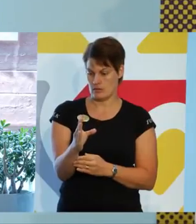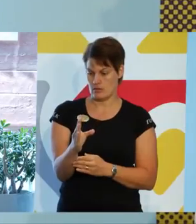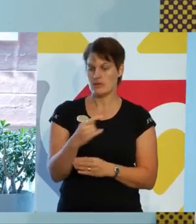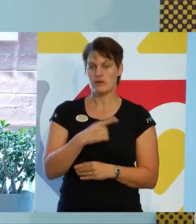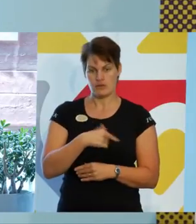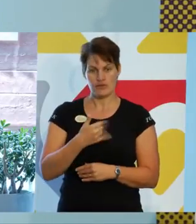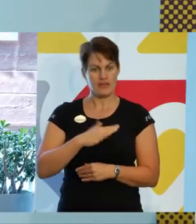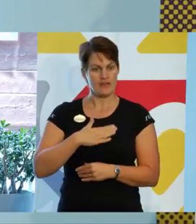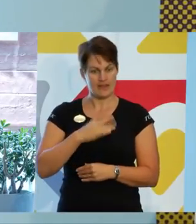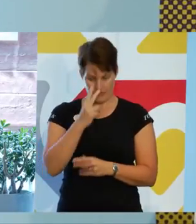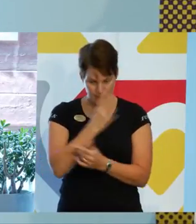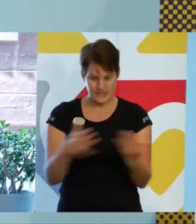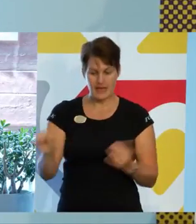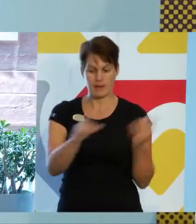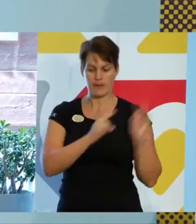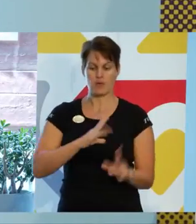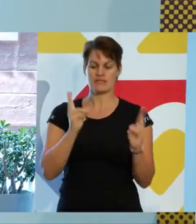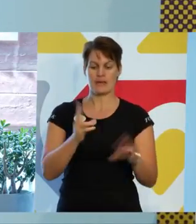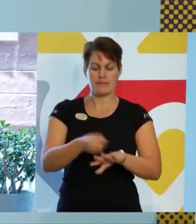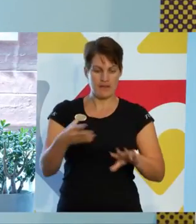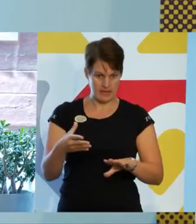värde och för mänskliga rättigheter.